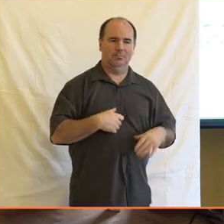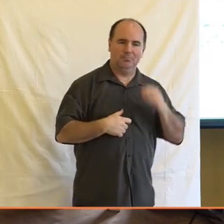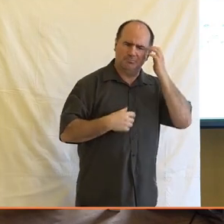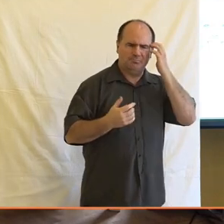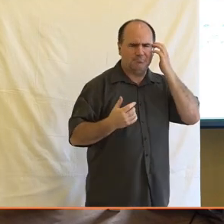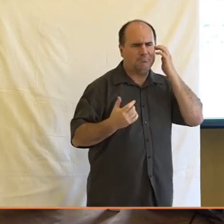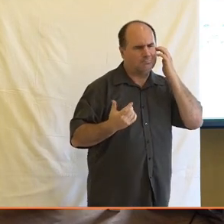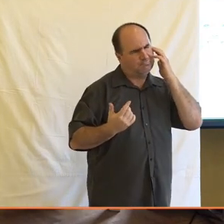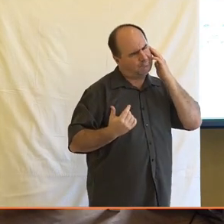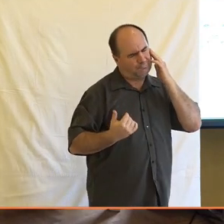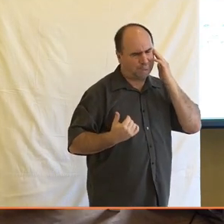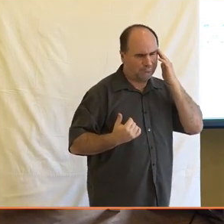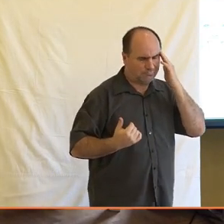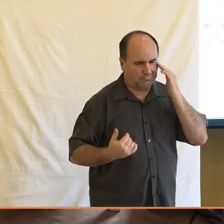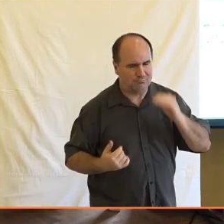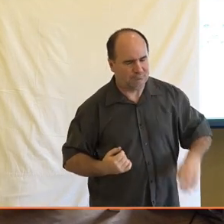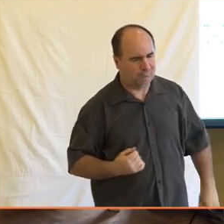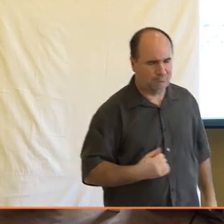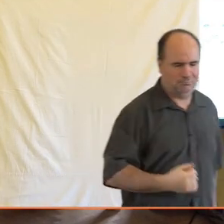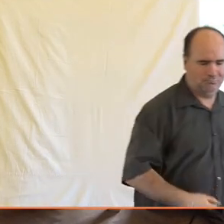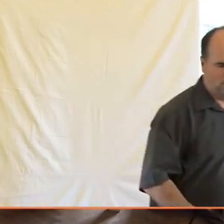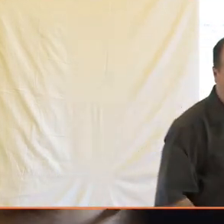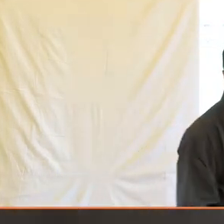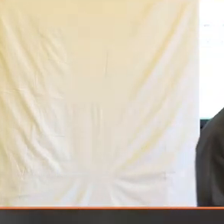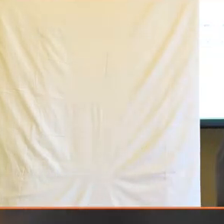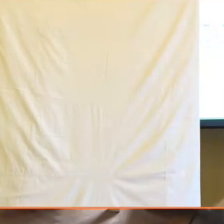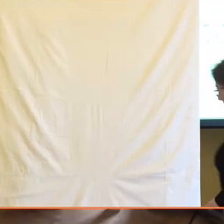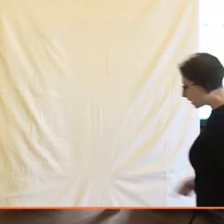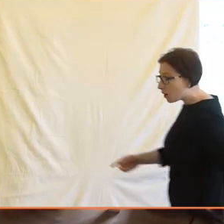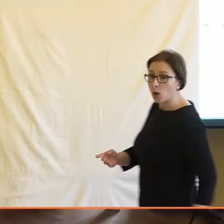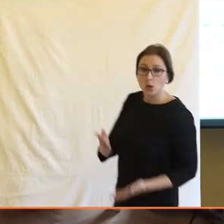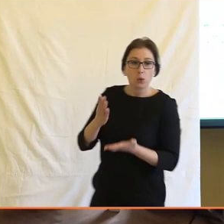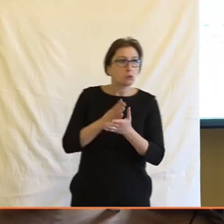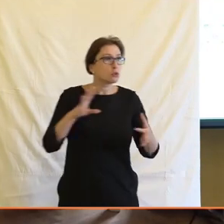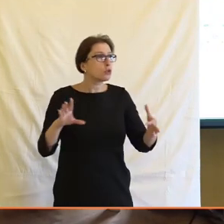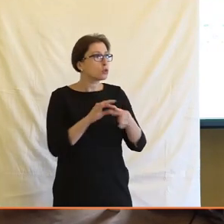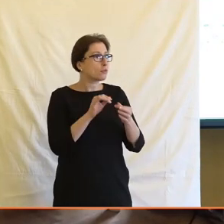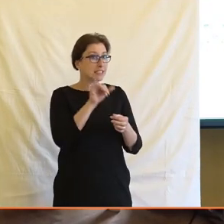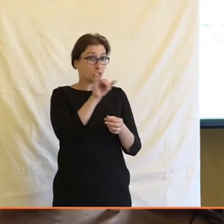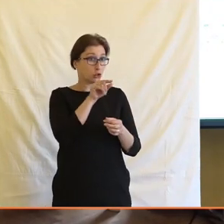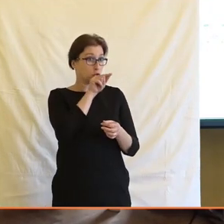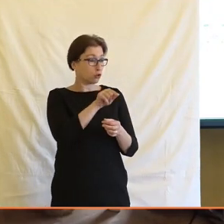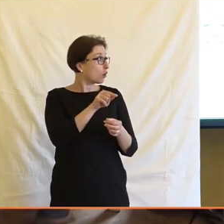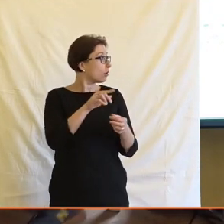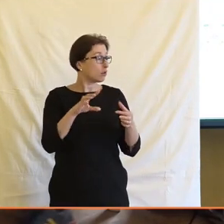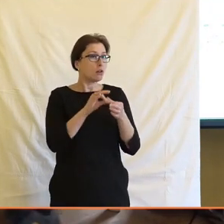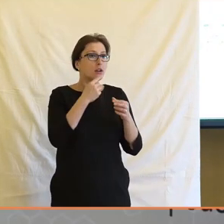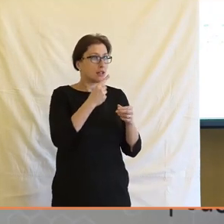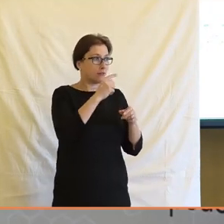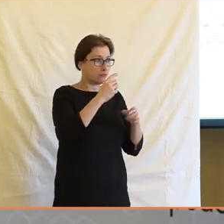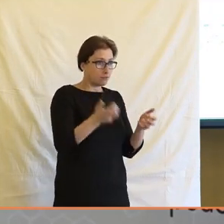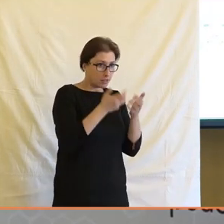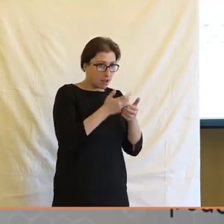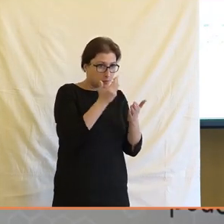Já bych ještě jenom dodala, když bych to otočila od těch konzumentů k těm tvůrcům, tak pak, pak, když se